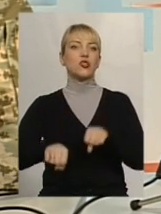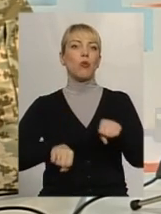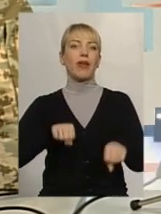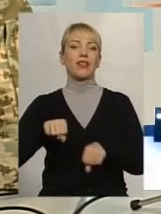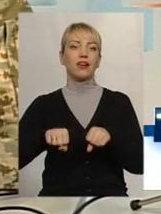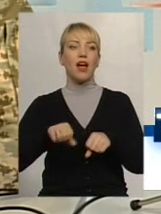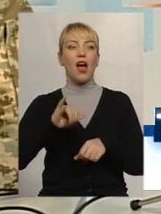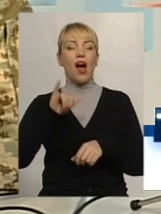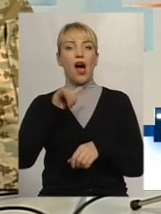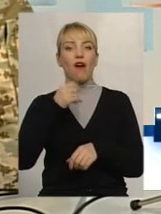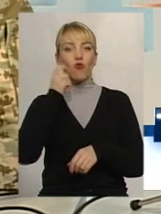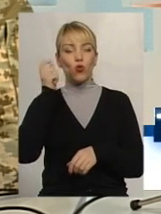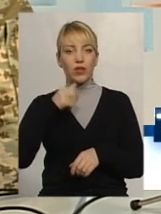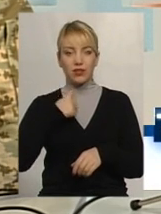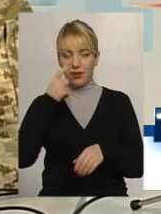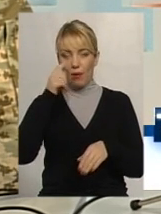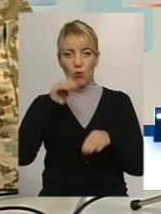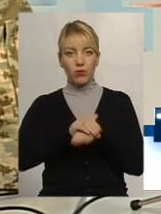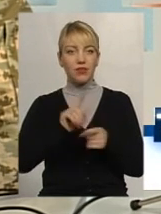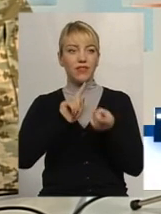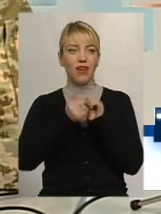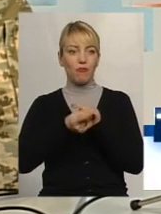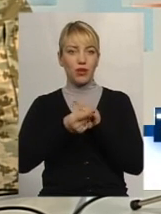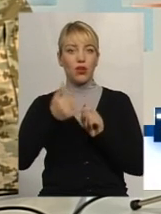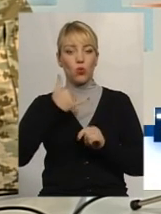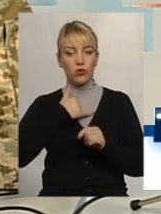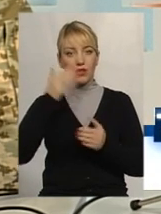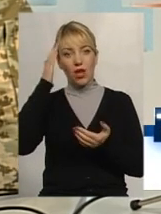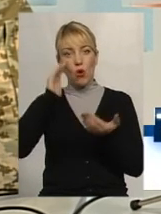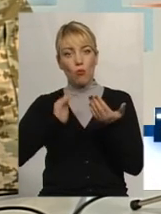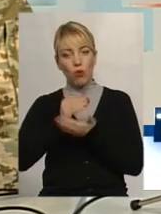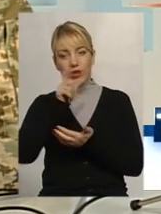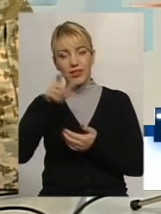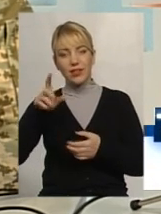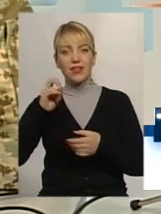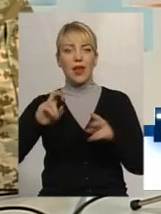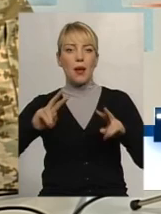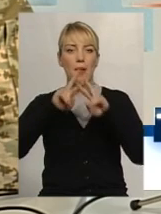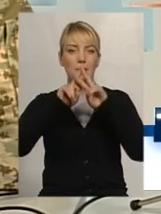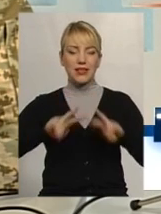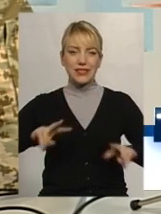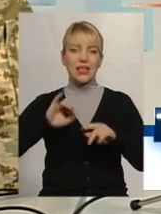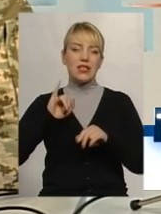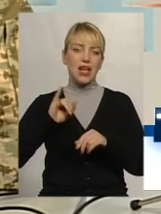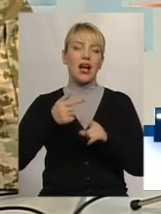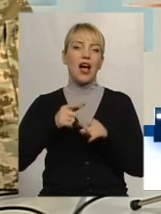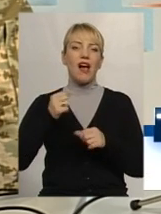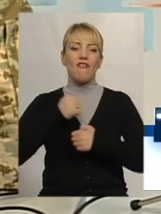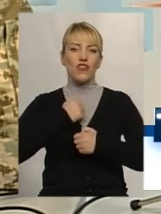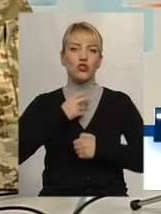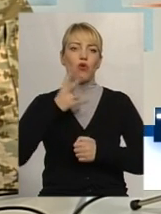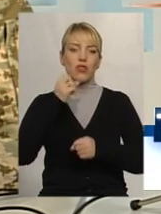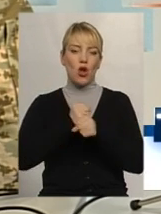А в Україні, я помітив, що це навпаки. У нас політики їздять на «Мерседесах», а військові часто на роботу добираються